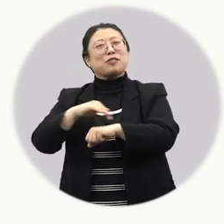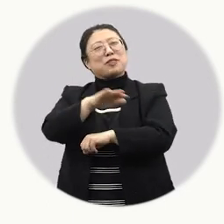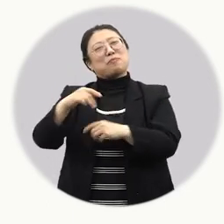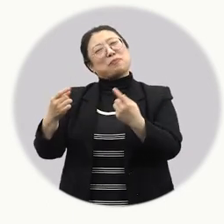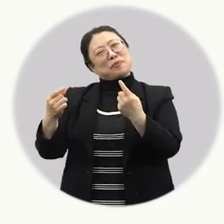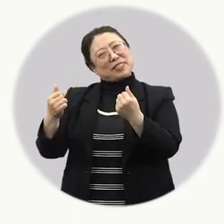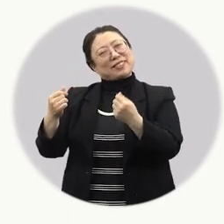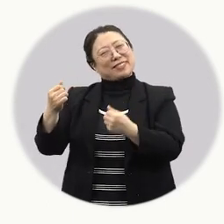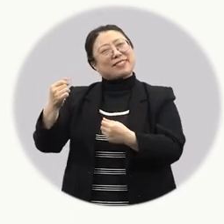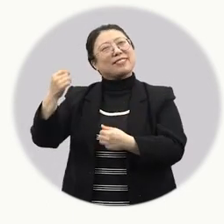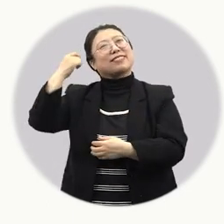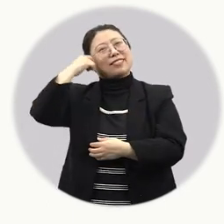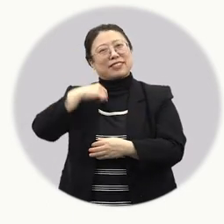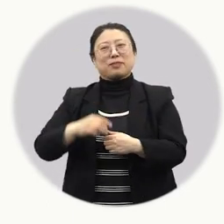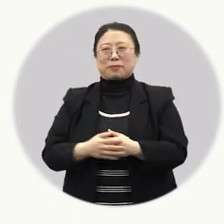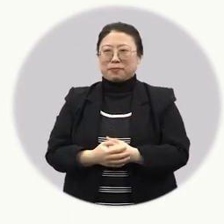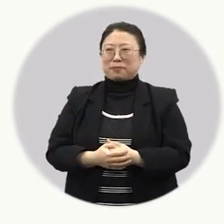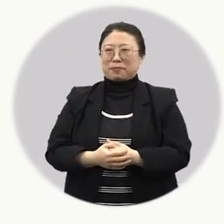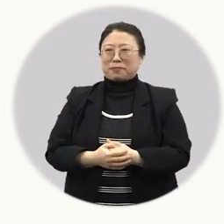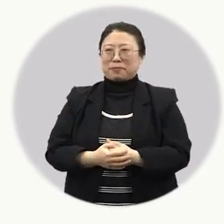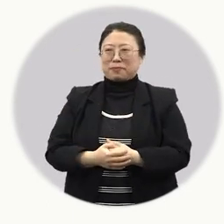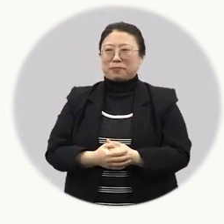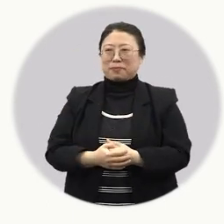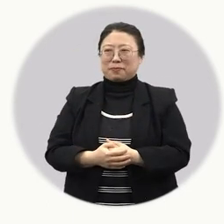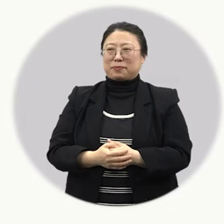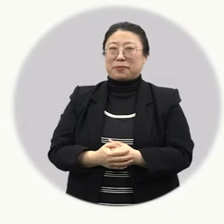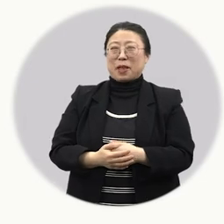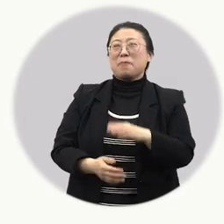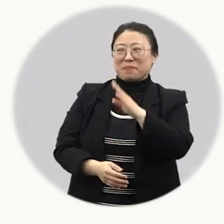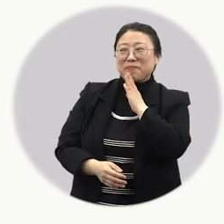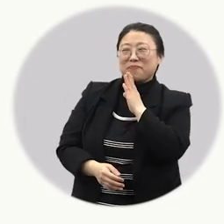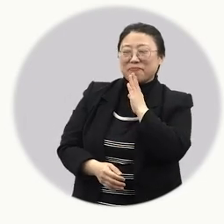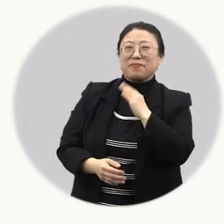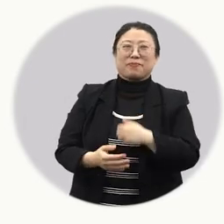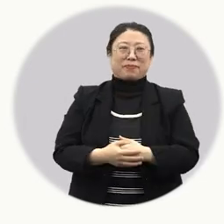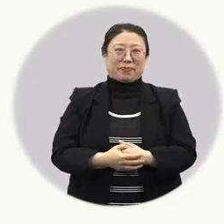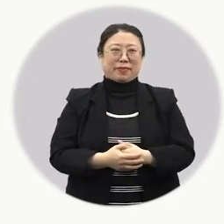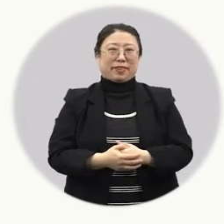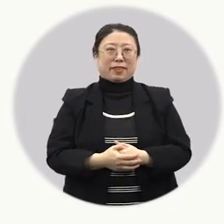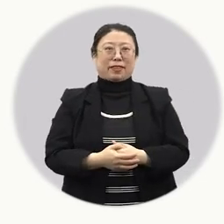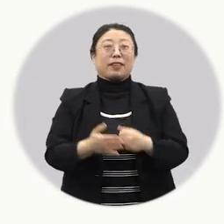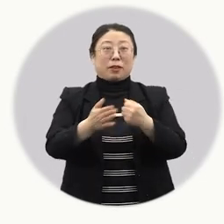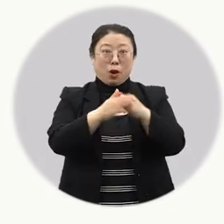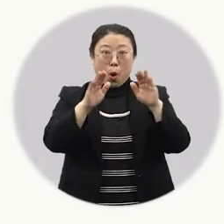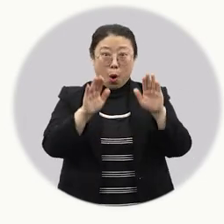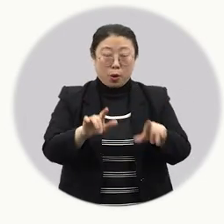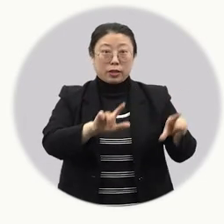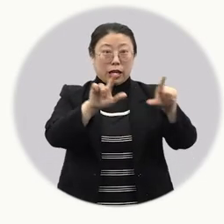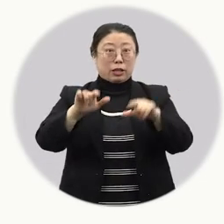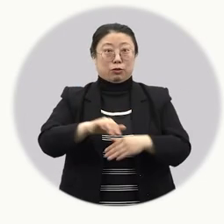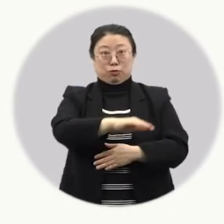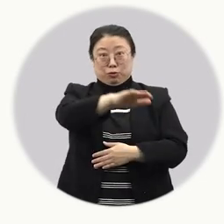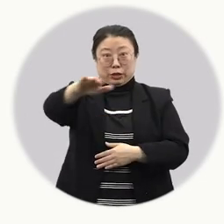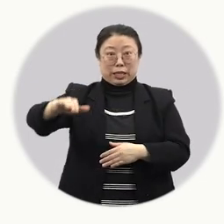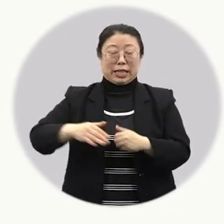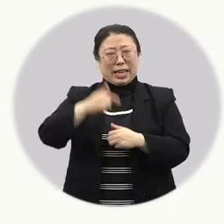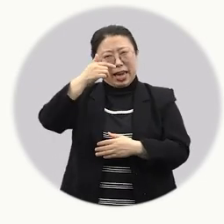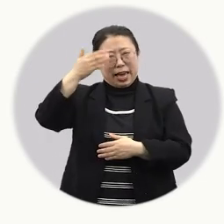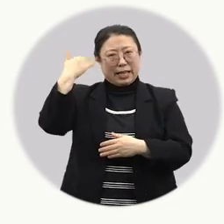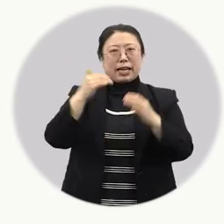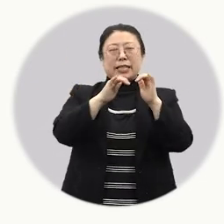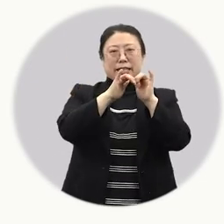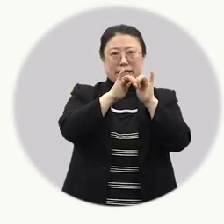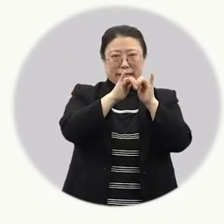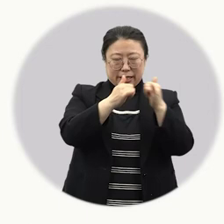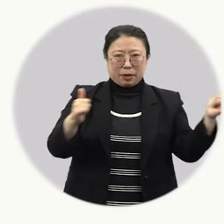지혜도 우리와 비슷하다고 느꼈어요. 맞아요. 그래서 오늘날을 살아가는 우리가